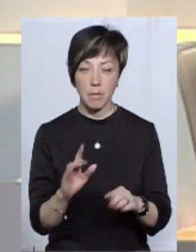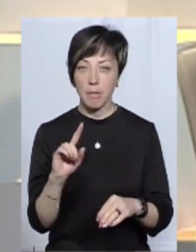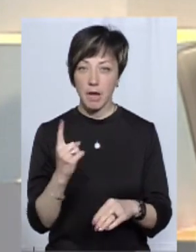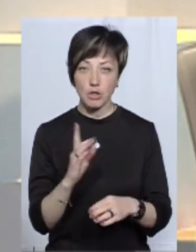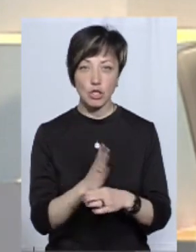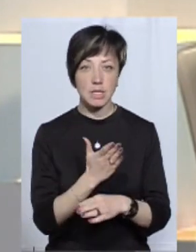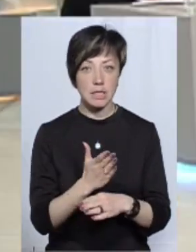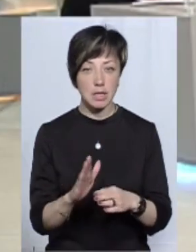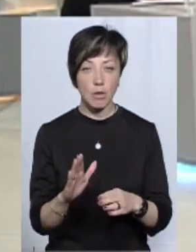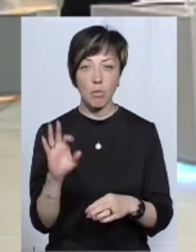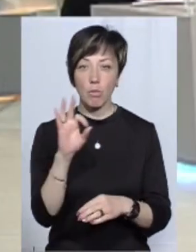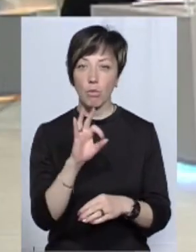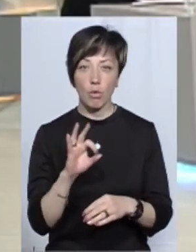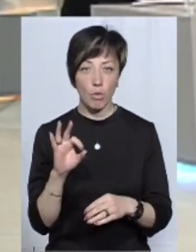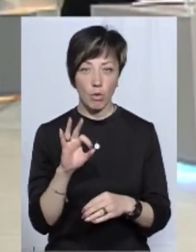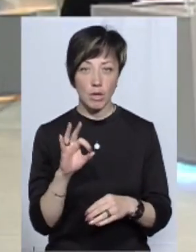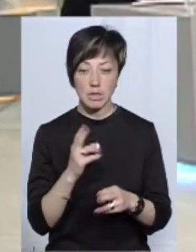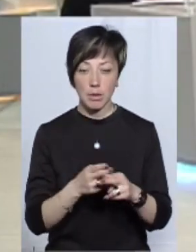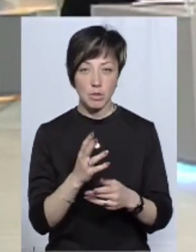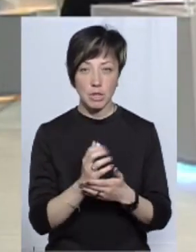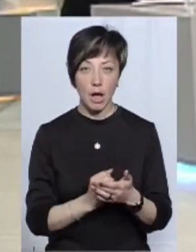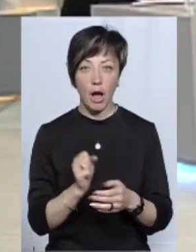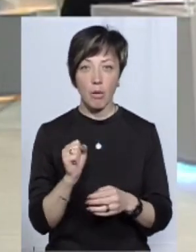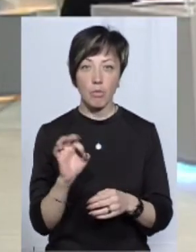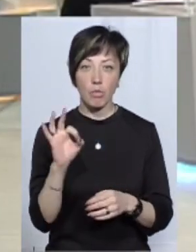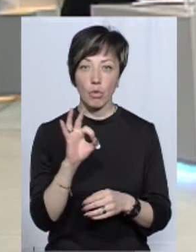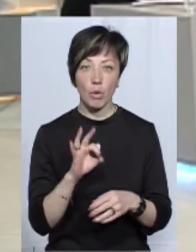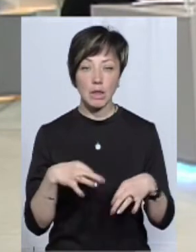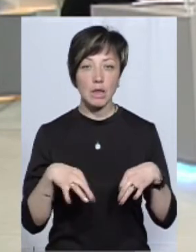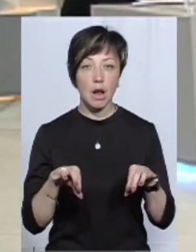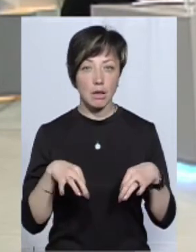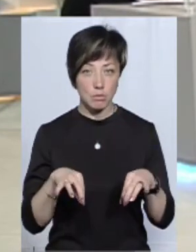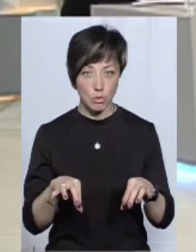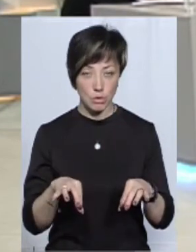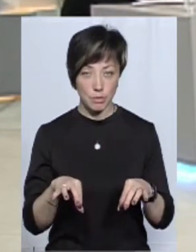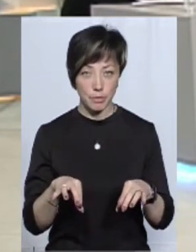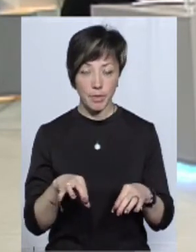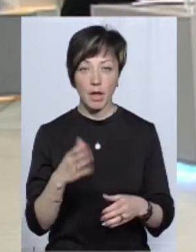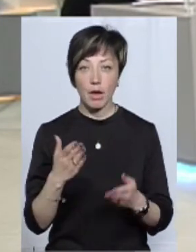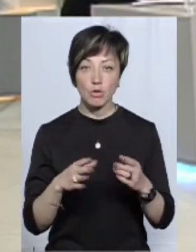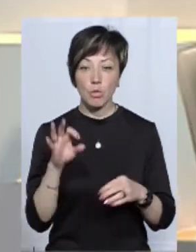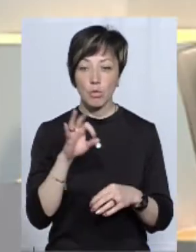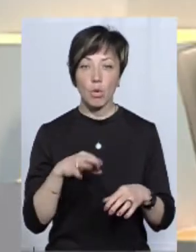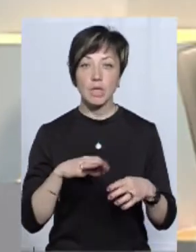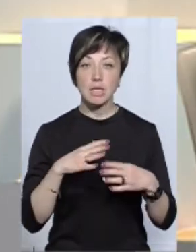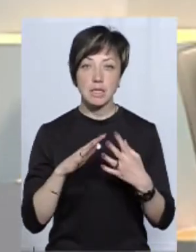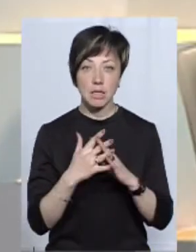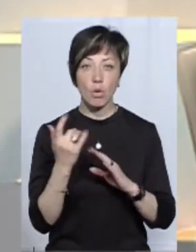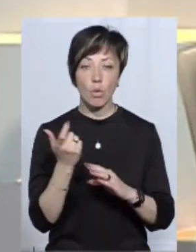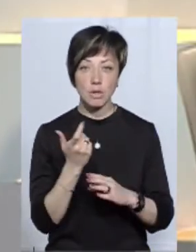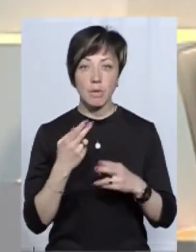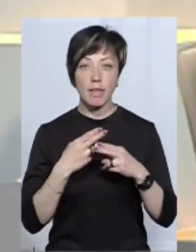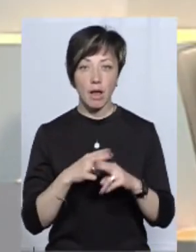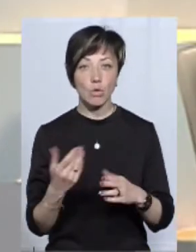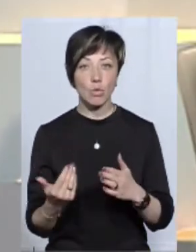в першій частині ішлося не про записні частини, а про транспорт. Якщо мова йде про сількостехніку, тим